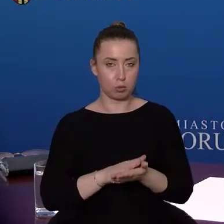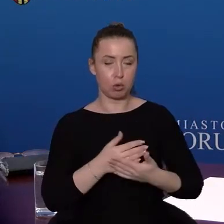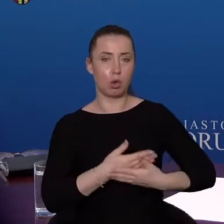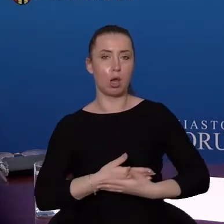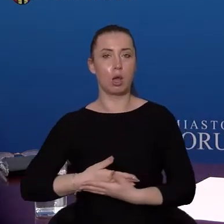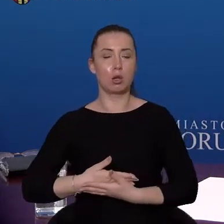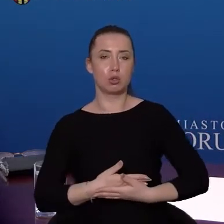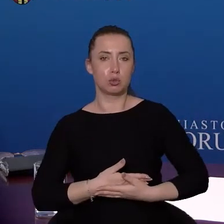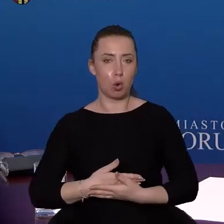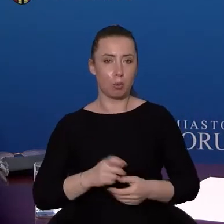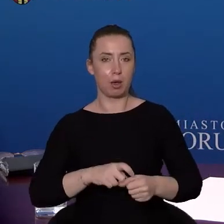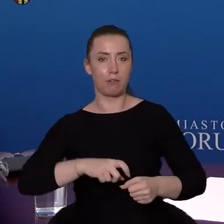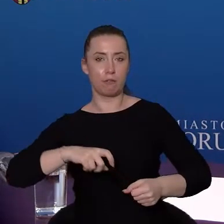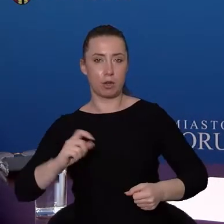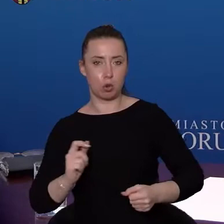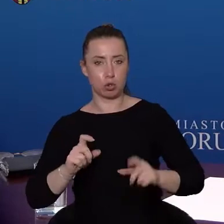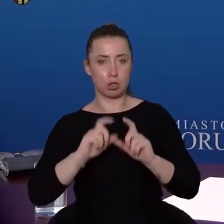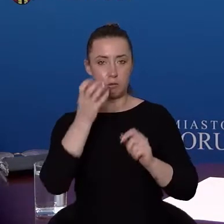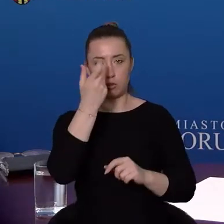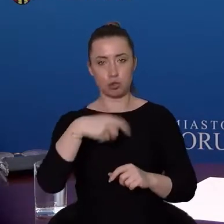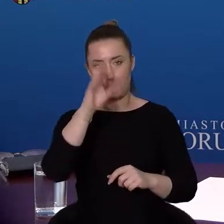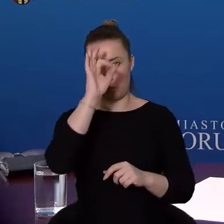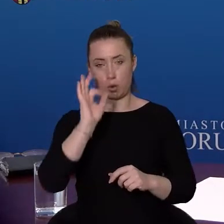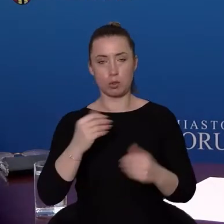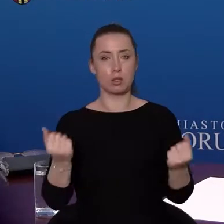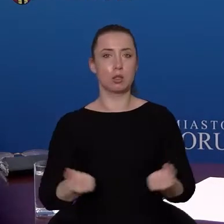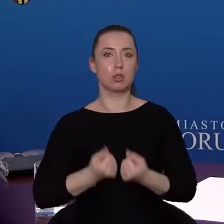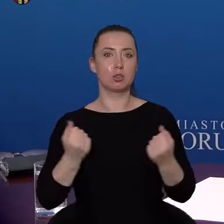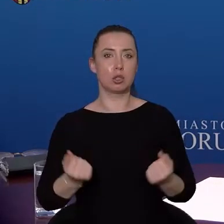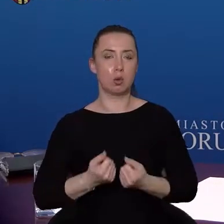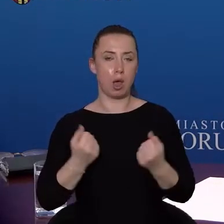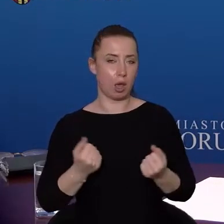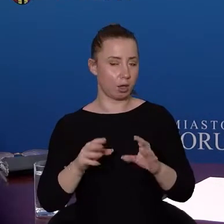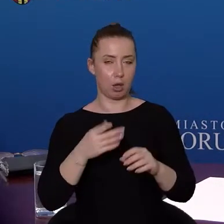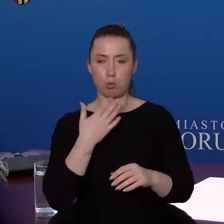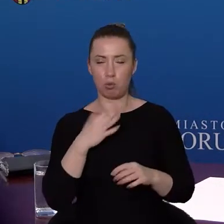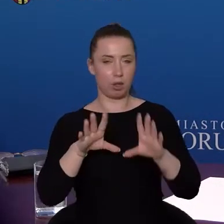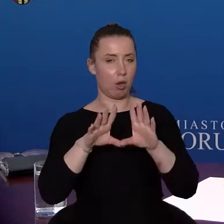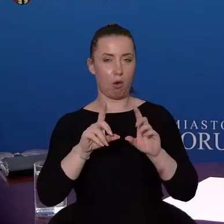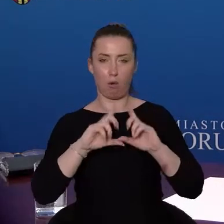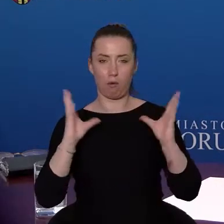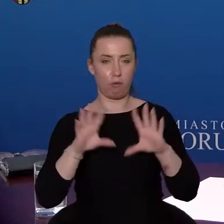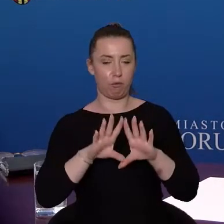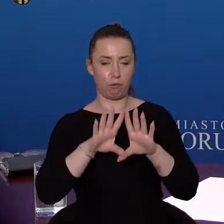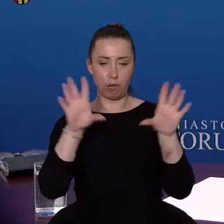Mówię tutaj oczywiście o szkołach, przedszkolach i żłobkach, jakby pakietyzując te miejsca.